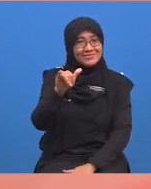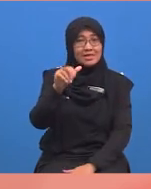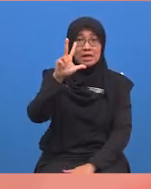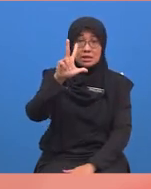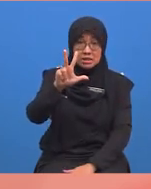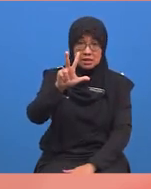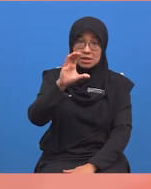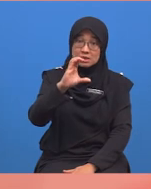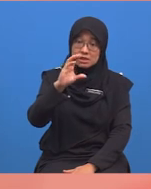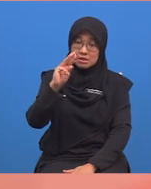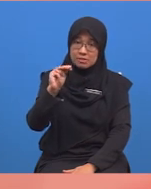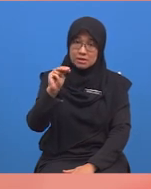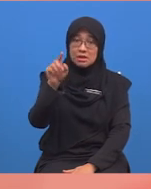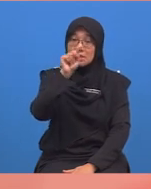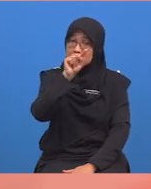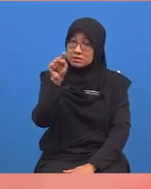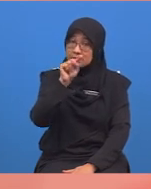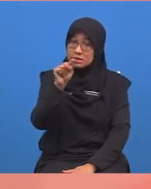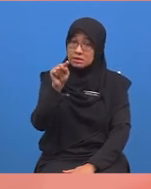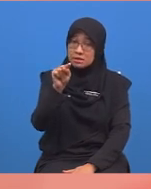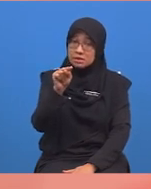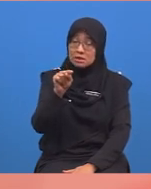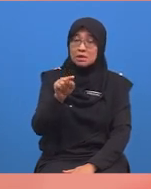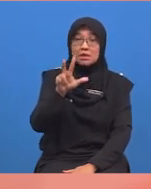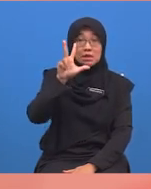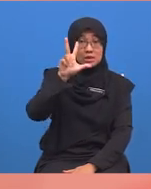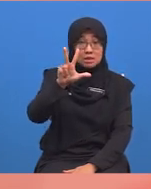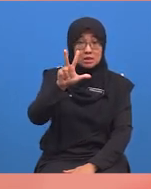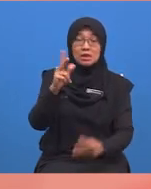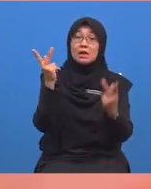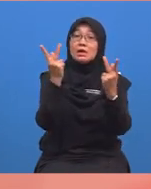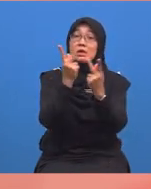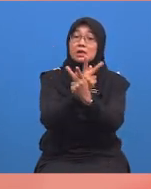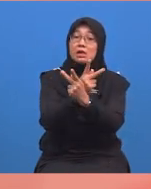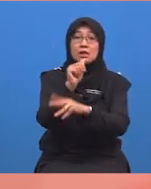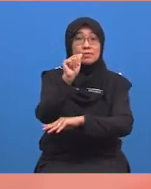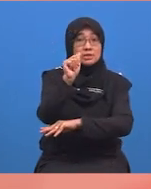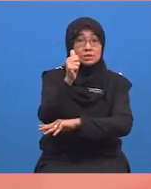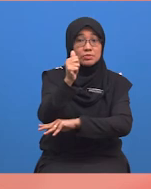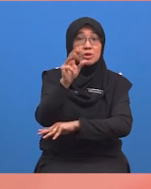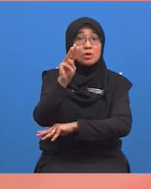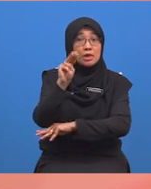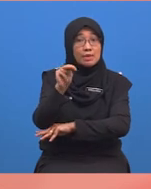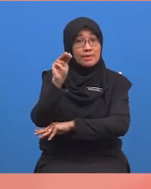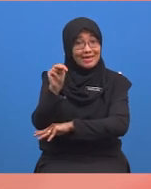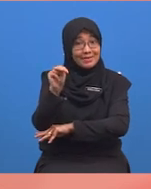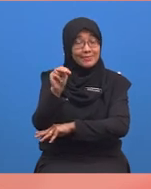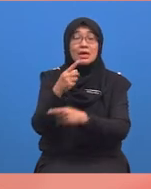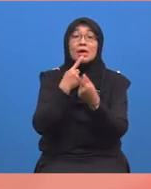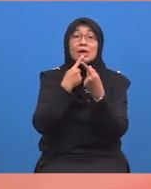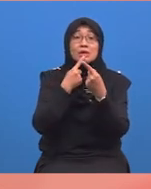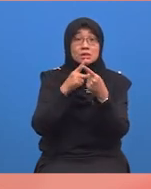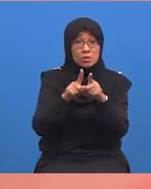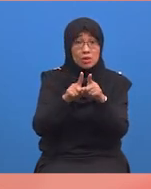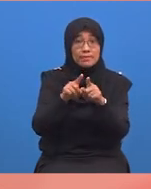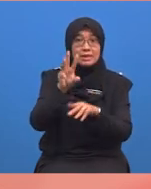sentimeter adalah bersamaan dengan tiga darab sepuluh milimeter dan jawapannya